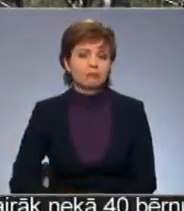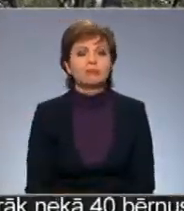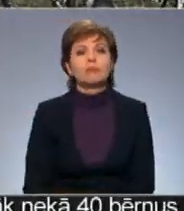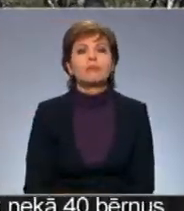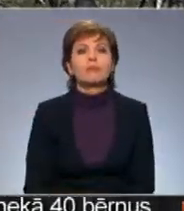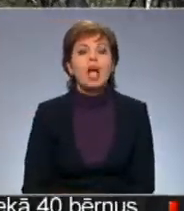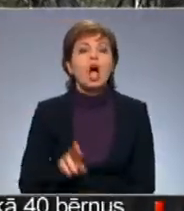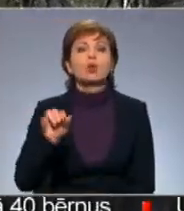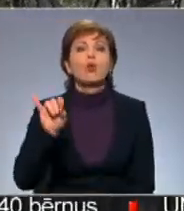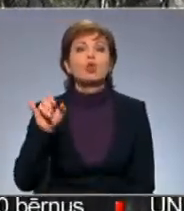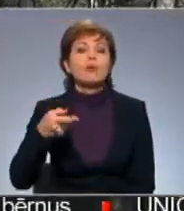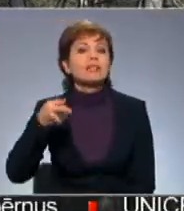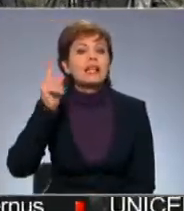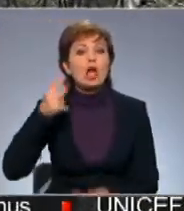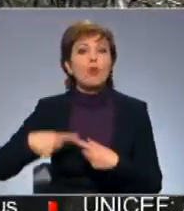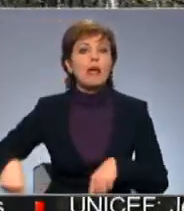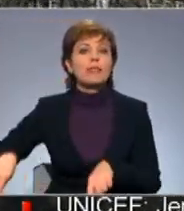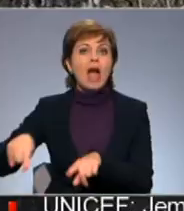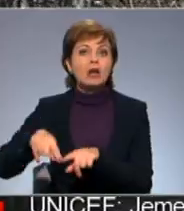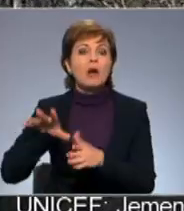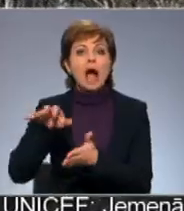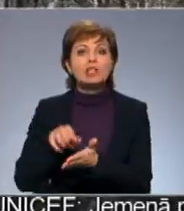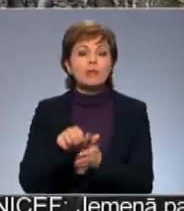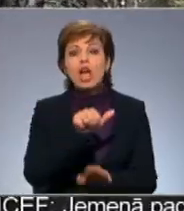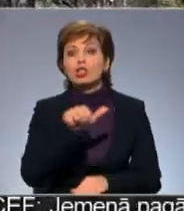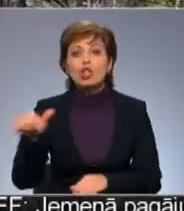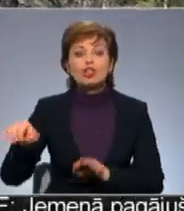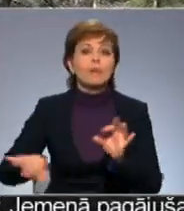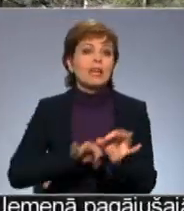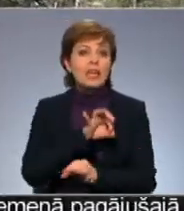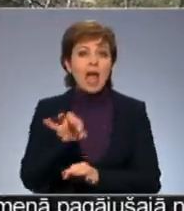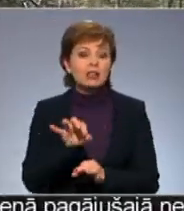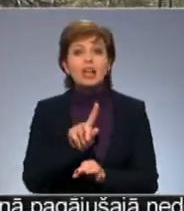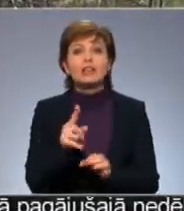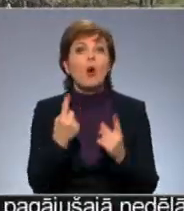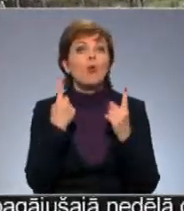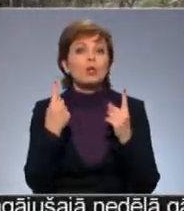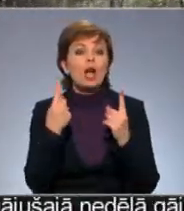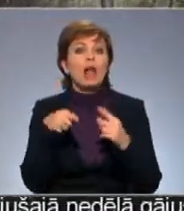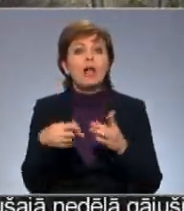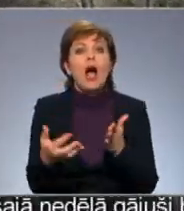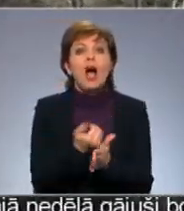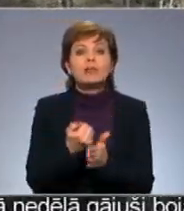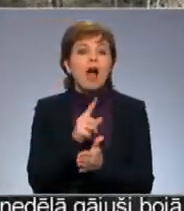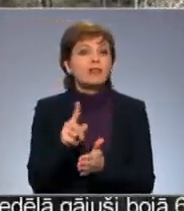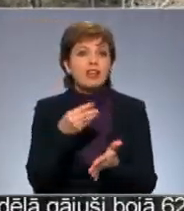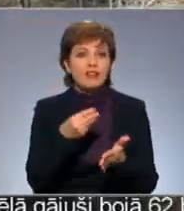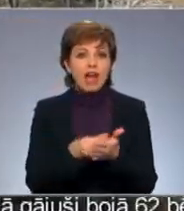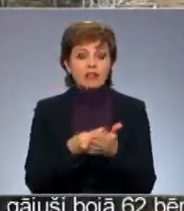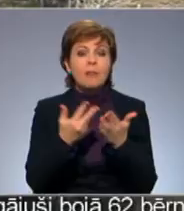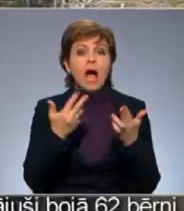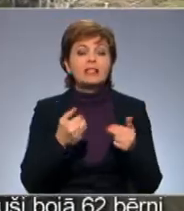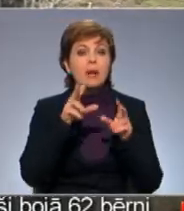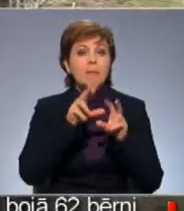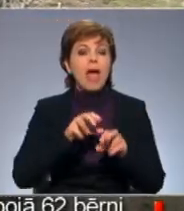Rūņu pēc dabas lieguma teritorija, kas aizņem turpat 600 hektāru, ir unikāla ar šeit atrastajām vērtībām atzīst